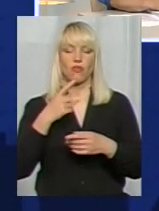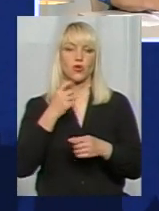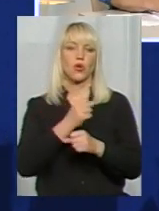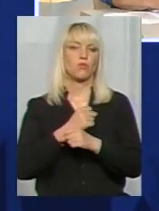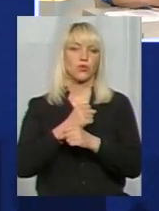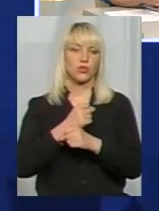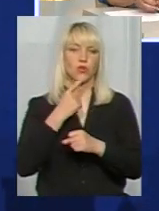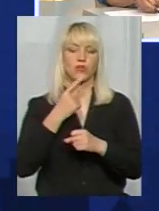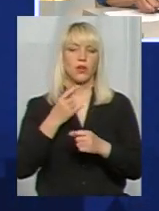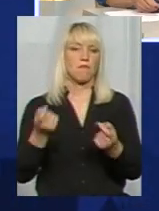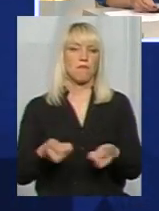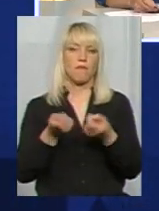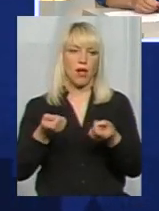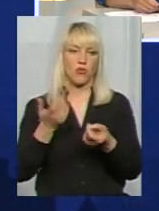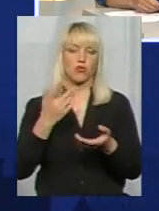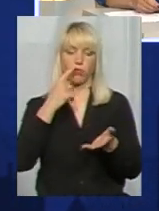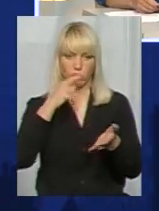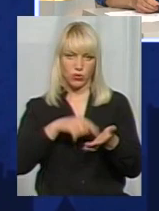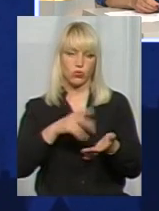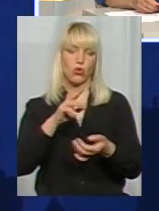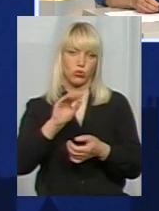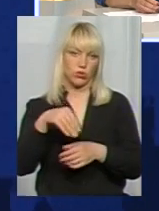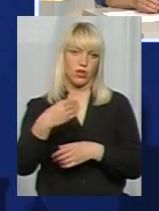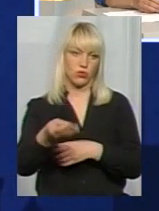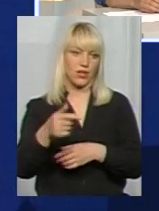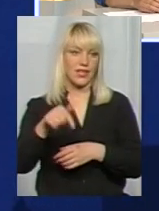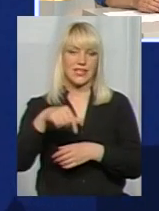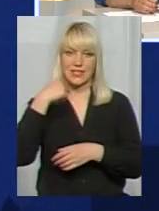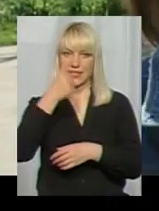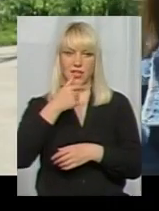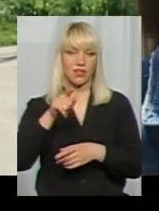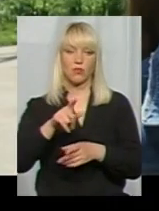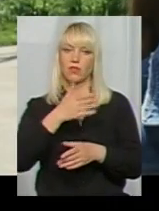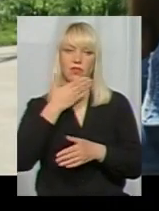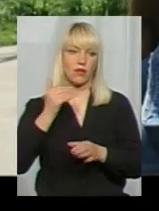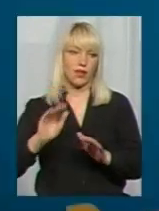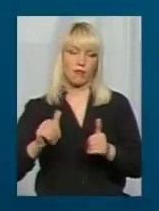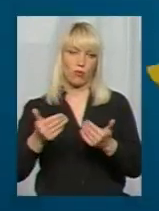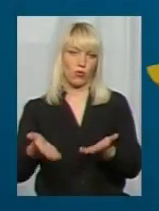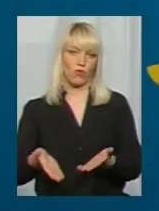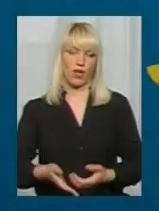якщо попадаєте, то діти подадуть. На цей рік їм навіть не запропонували.